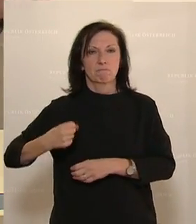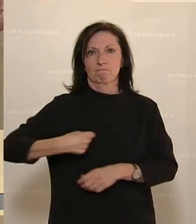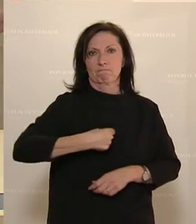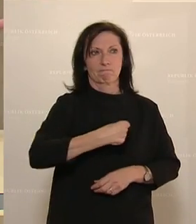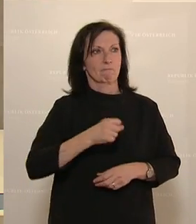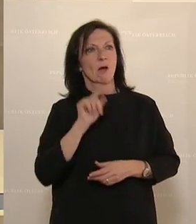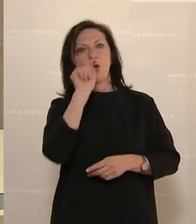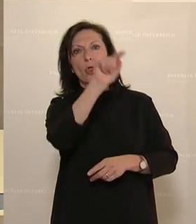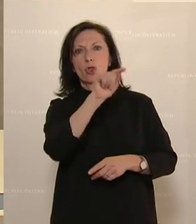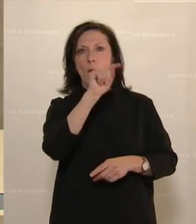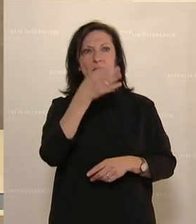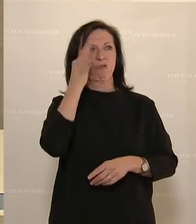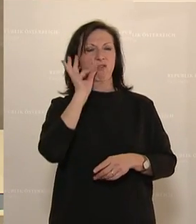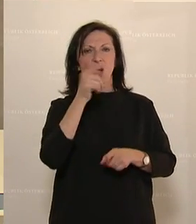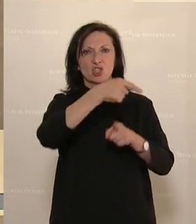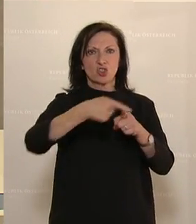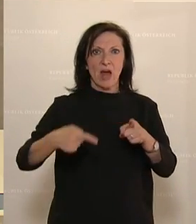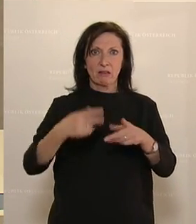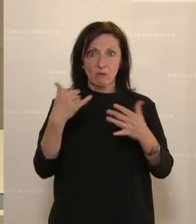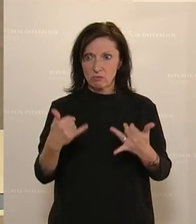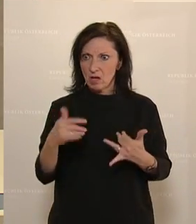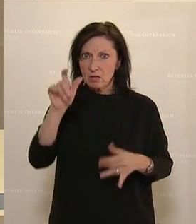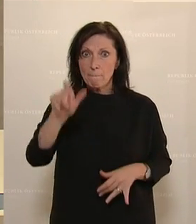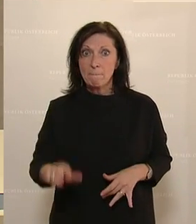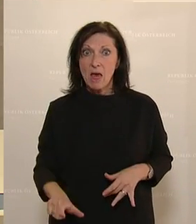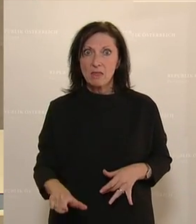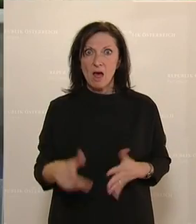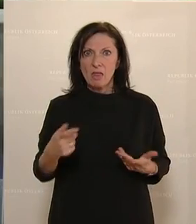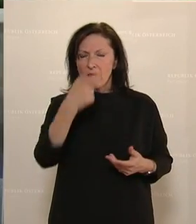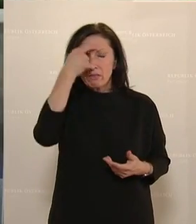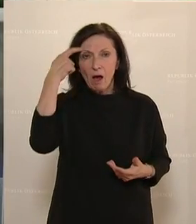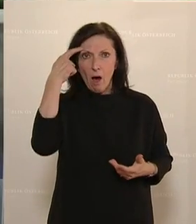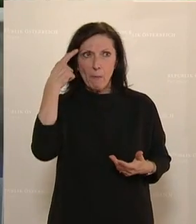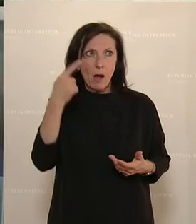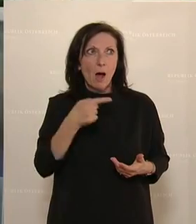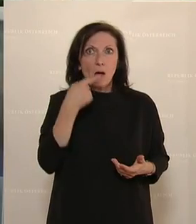Und übrig geblieben ist ein völlig traumatisiertes Mädchen, das kein Wort mehr gesprochen hat.